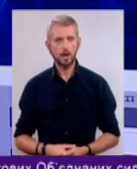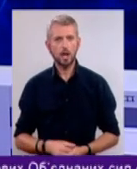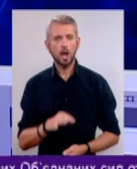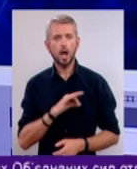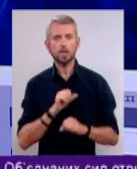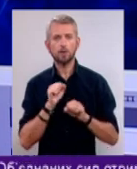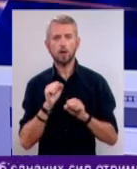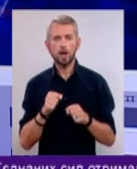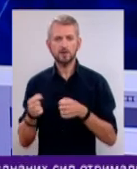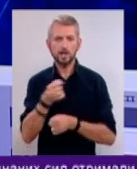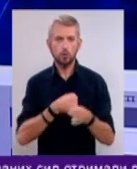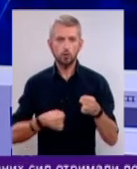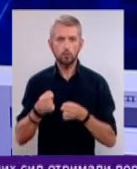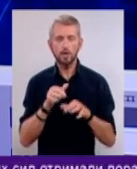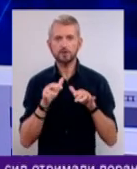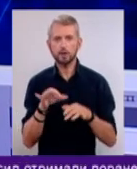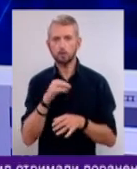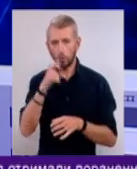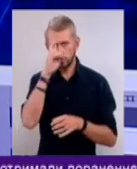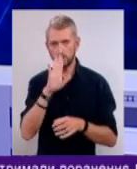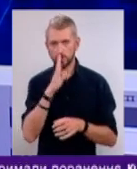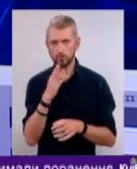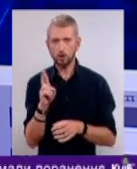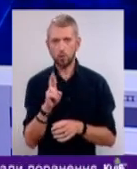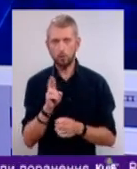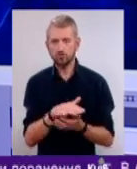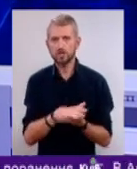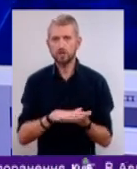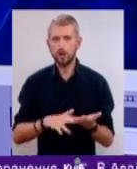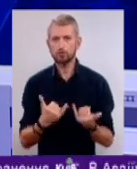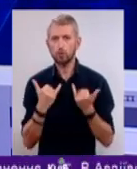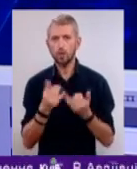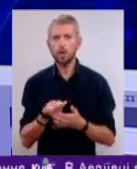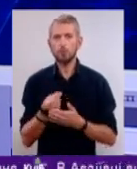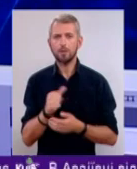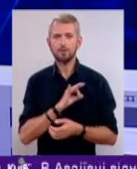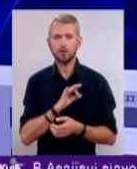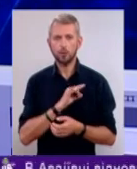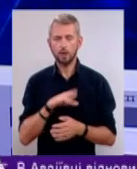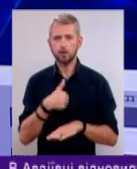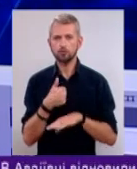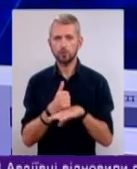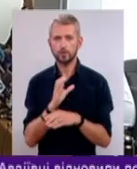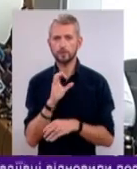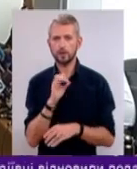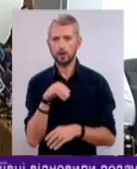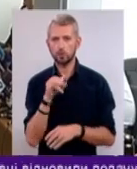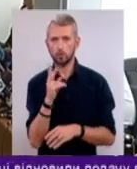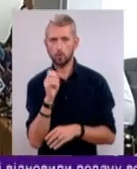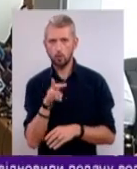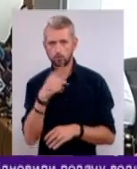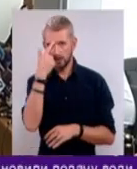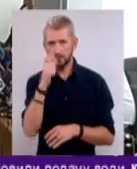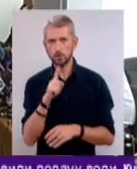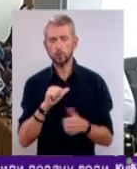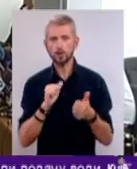Адвокатські рокерування в справі про Держраду Віктора Януковича тривають. Сьогодні платні адвокати на чолі з Віталієм Сердюком заявили,